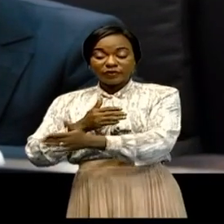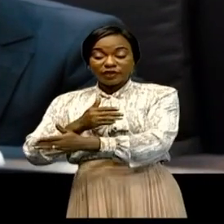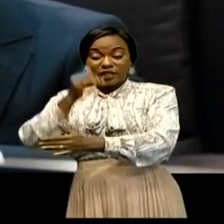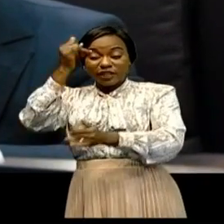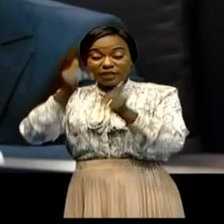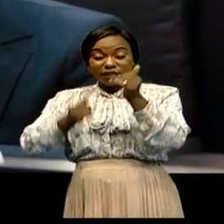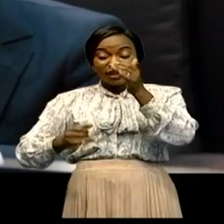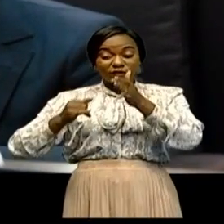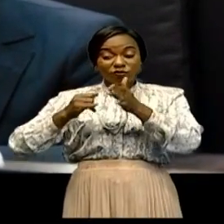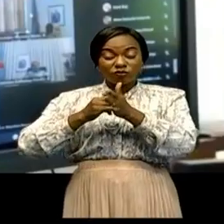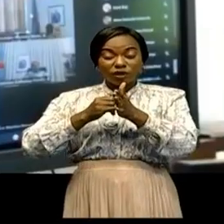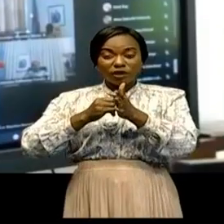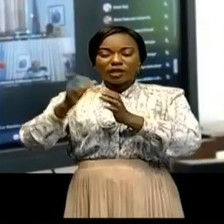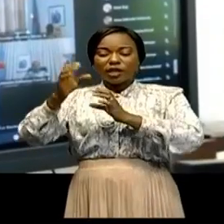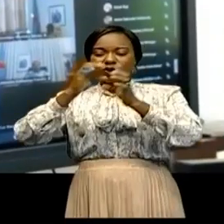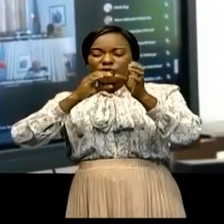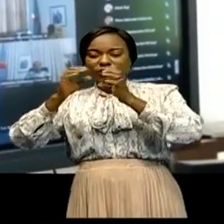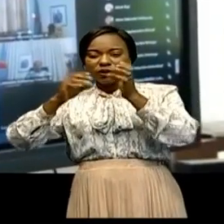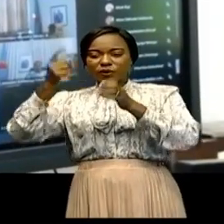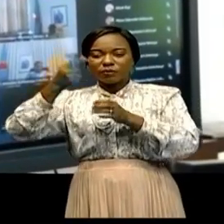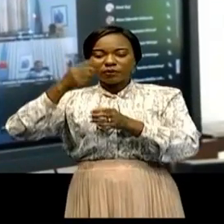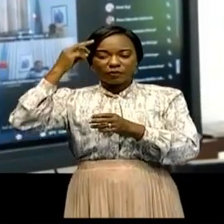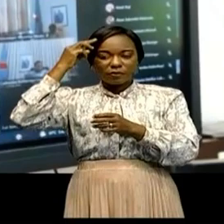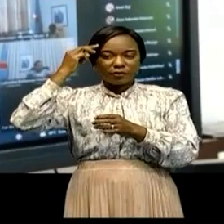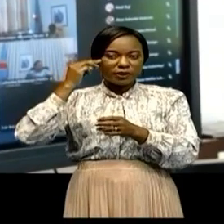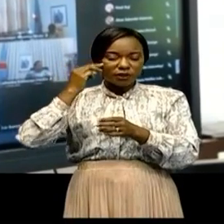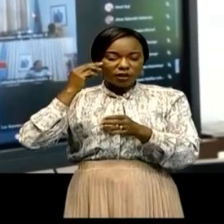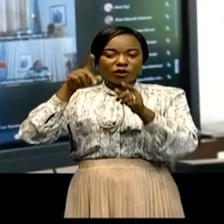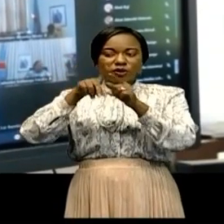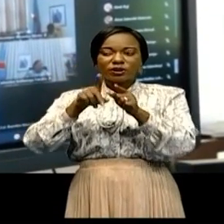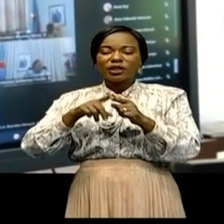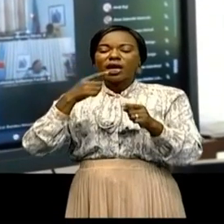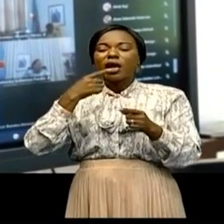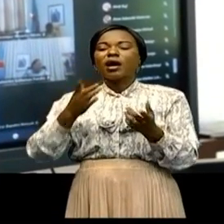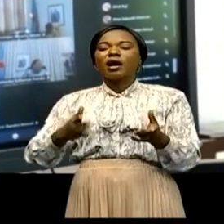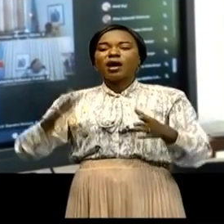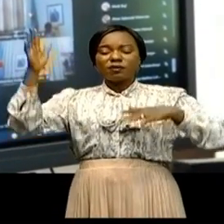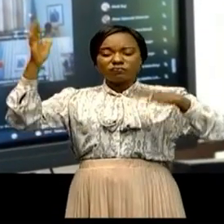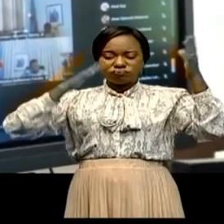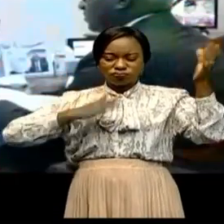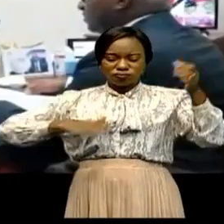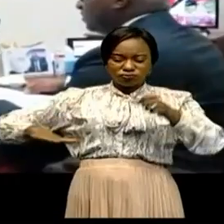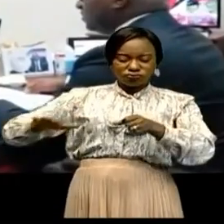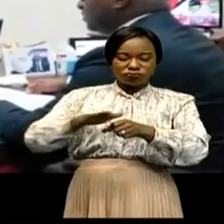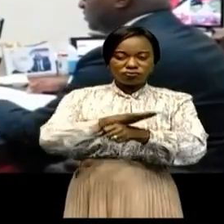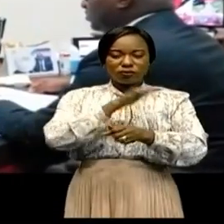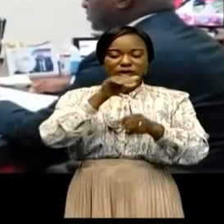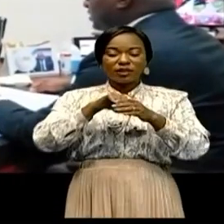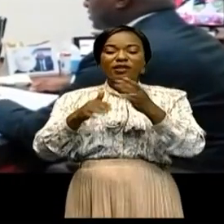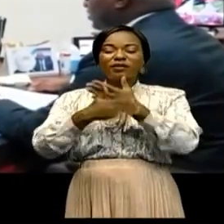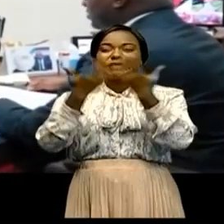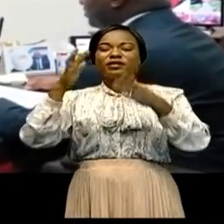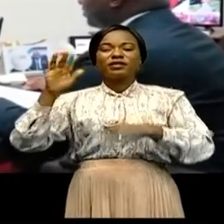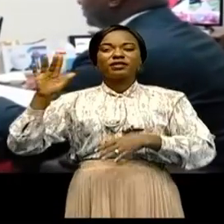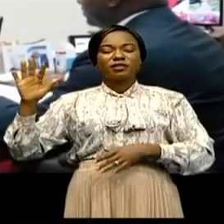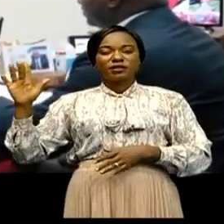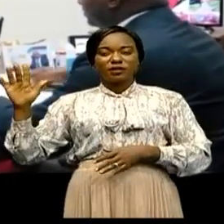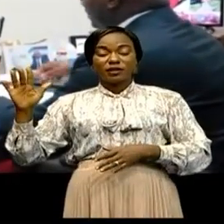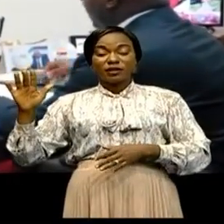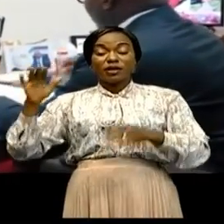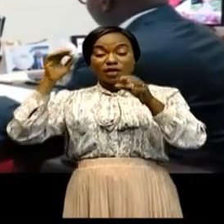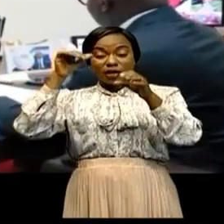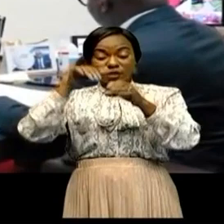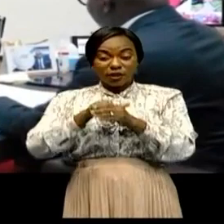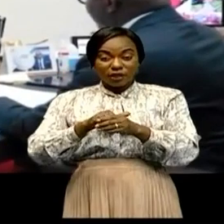points de la communication du Premier ministre rapportés sur les inondations post-fluviales dans la ville-province de Kinshasa. En cette